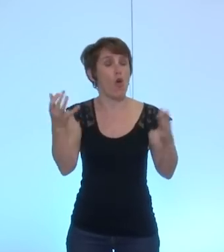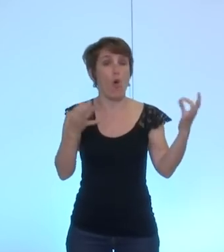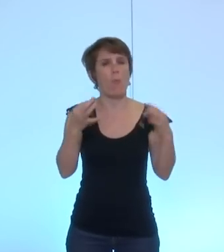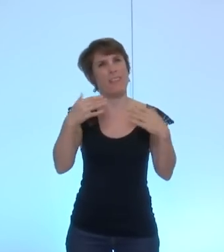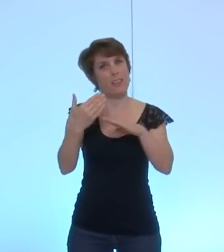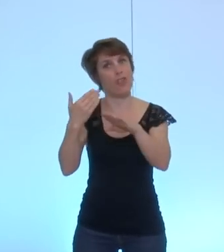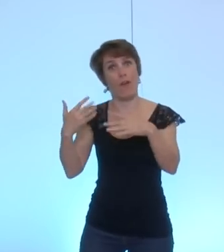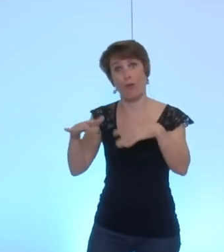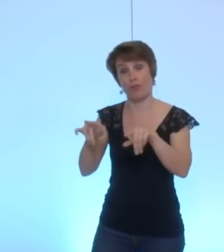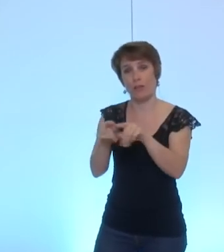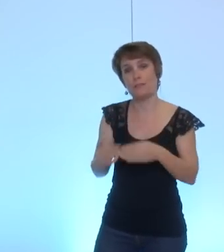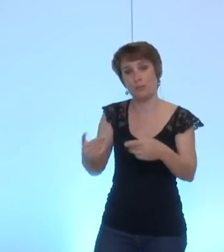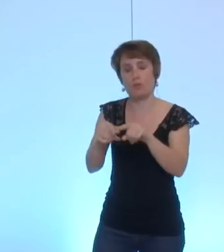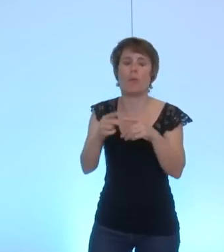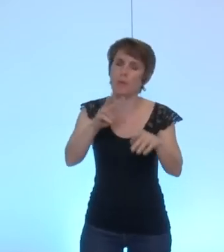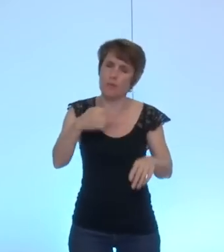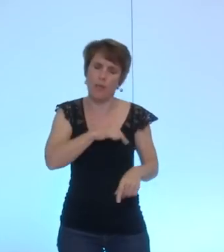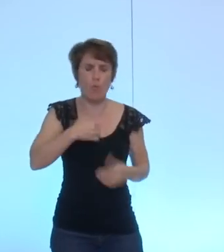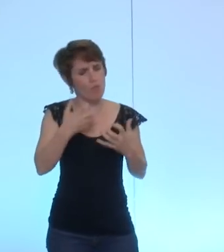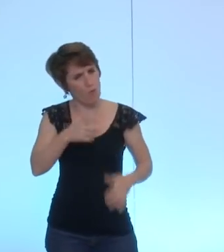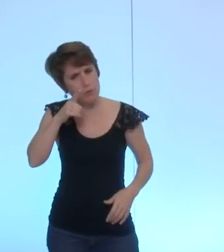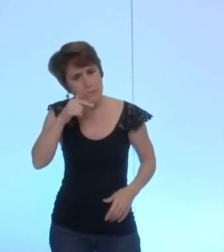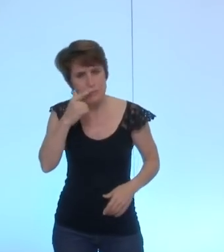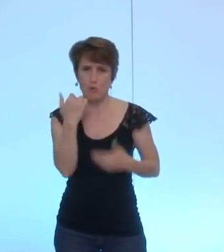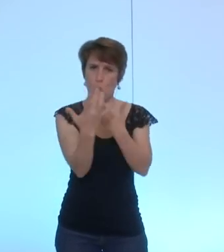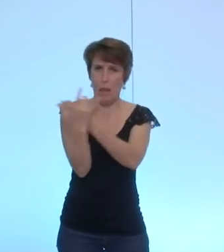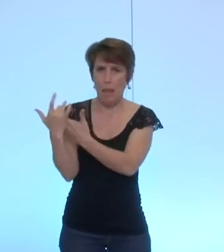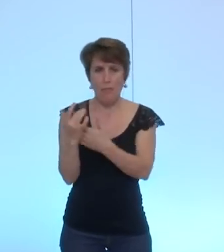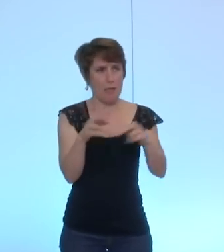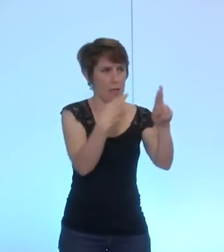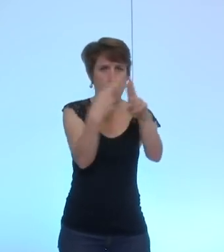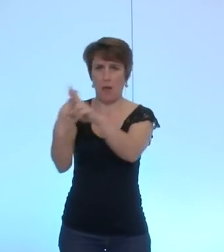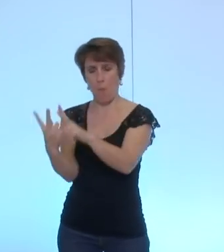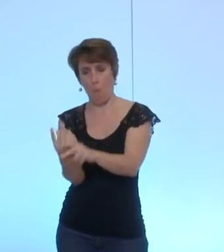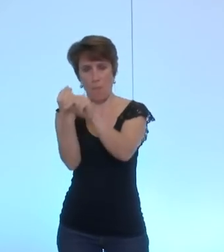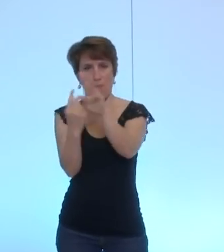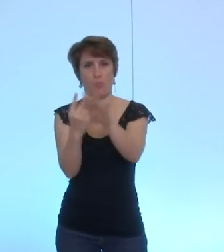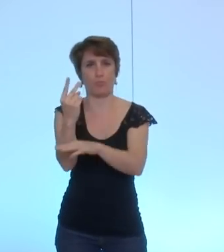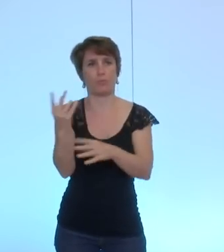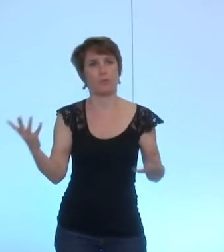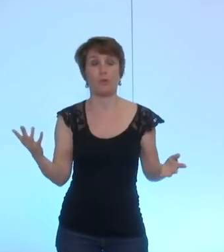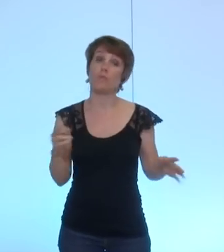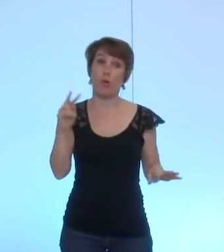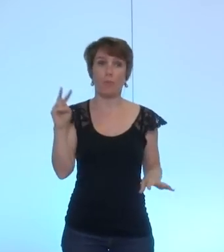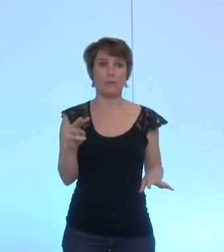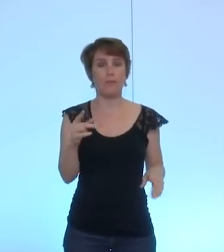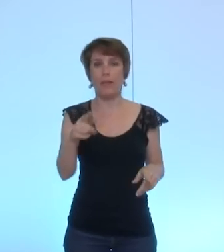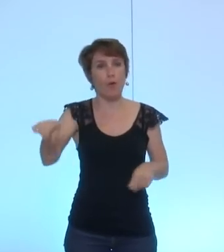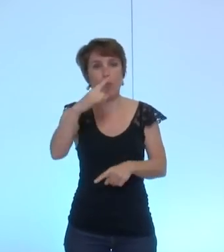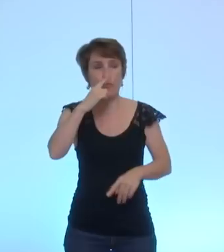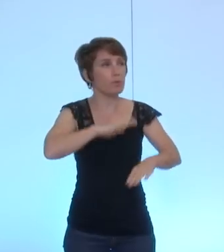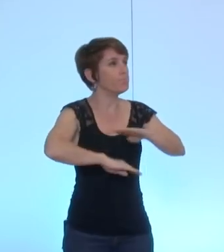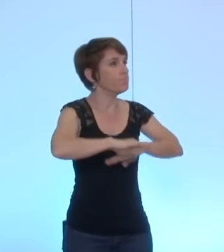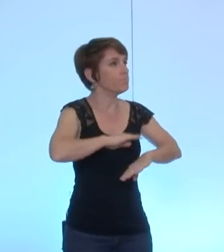je vous le dis nous avons à travailler pour nous être un peu plus efficaces parce que de fait c'est assez frustrant et je pense que c'était frustrant également pour mon